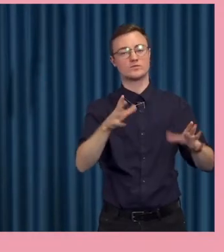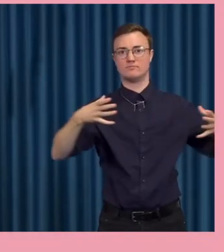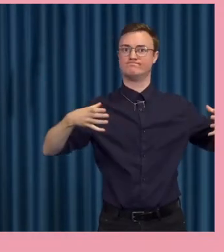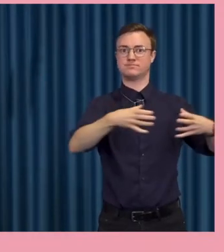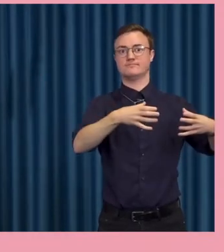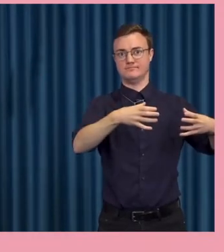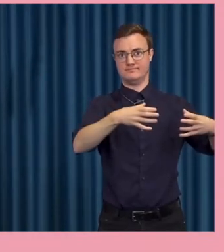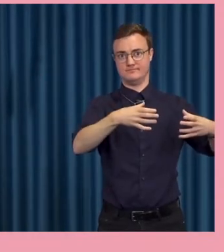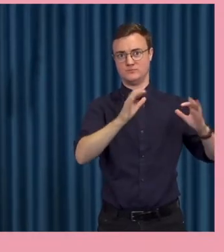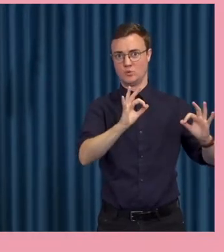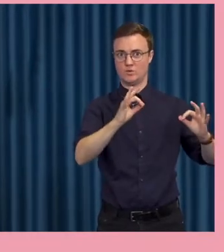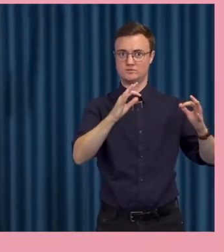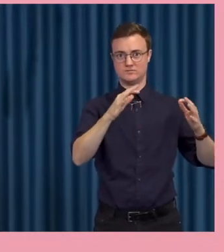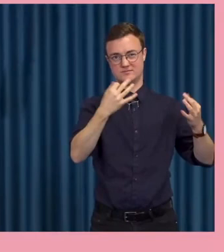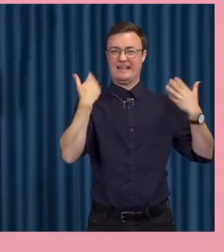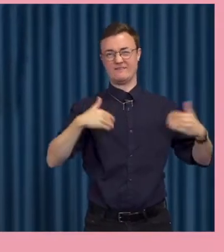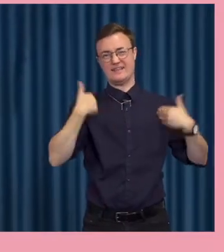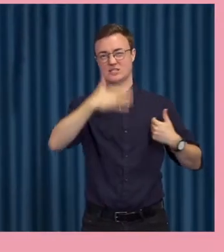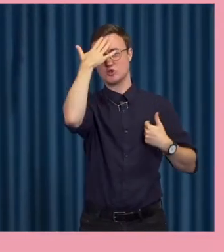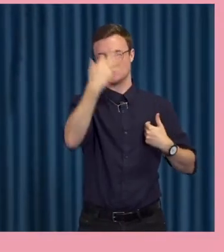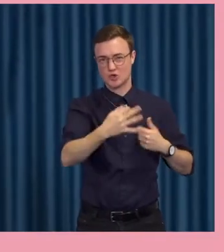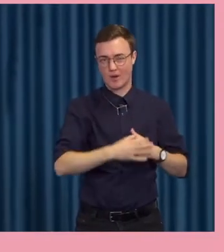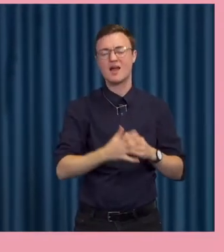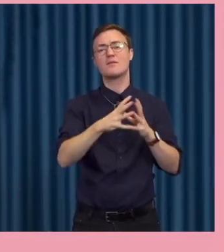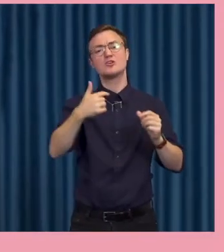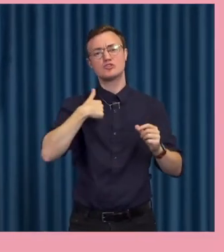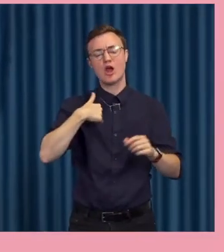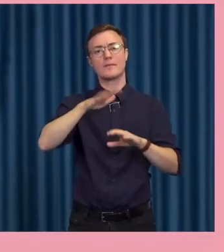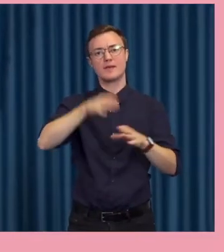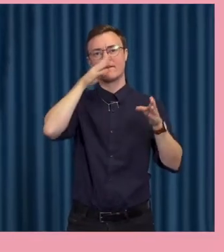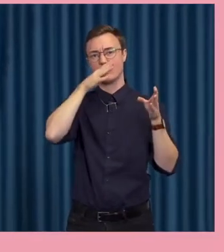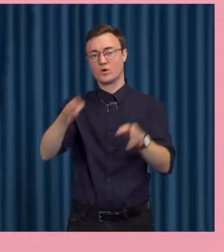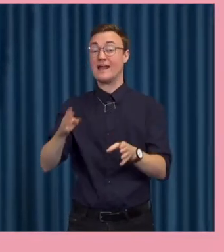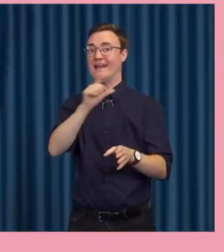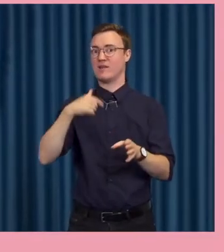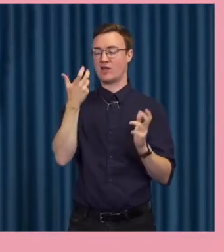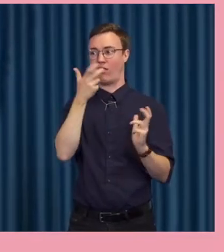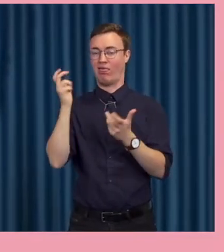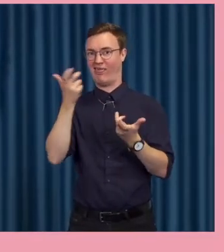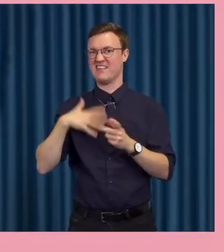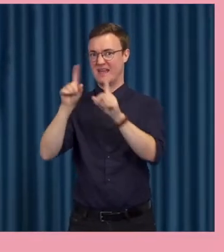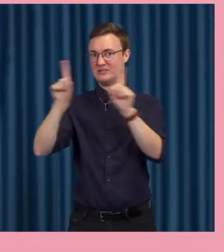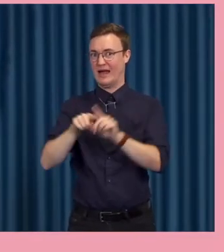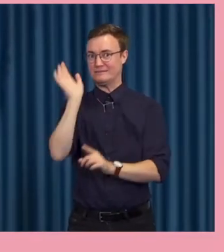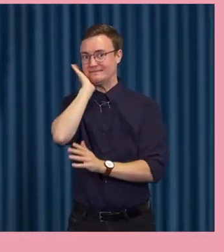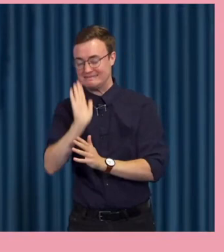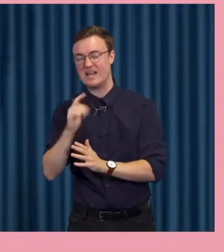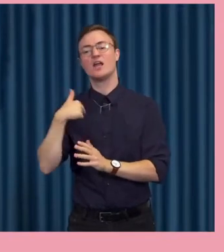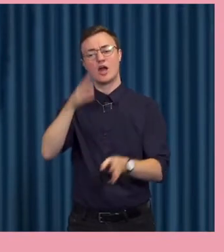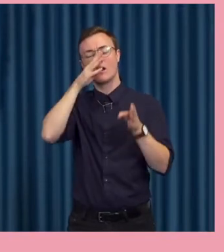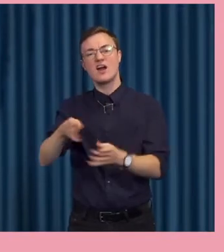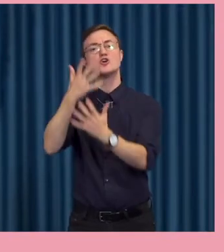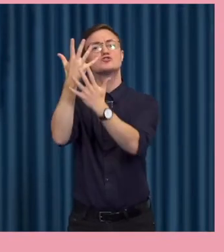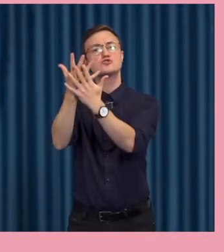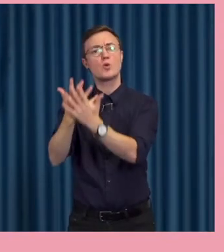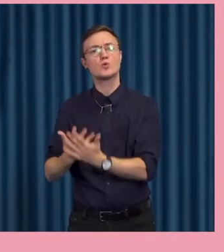litteracitet eller individens kunnighet. Jag fokuserar, och jag sneglar ibland på min skärm här lite, snarare på strukturen.